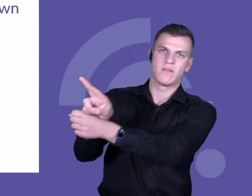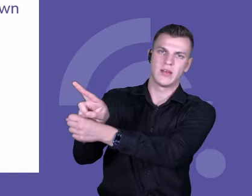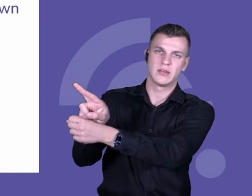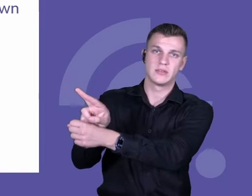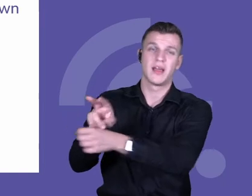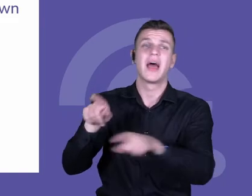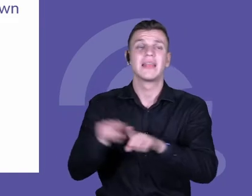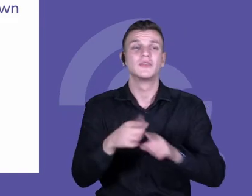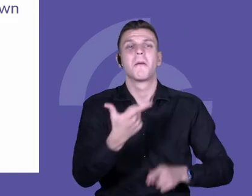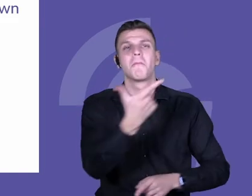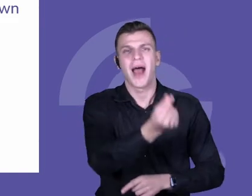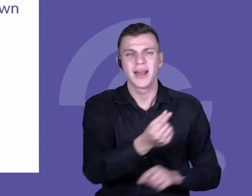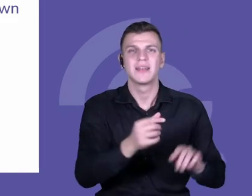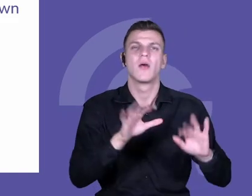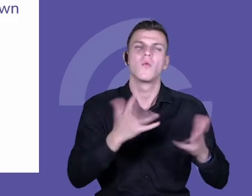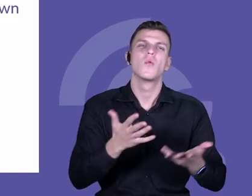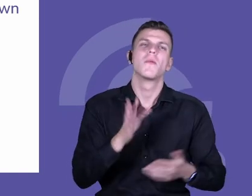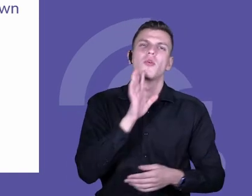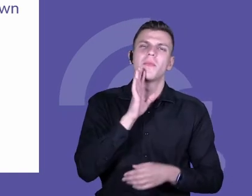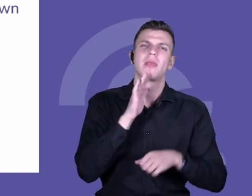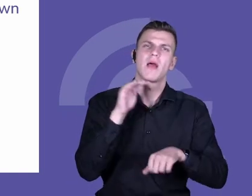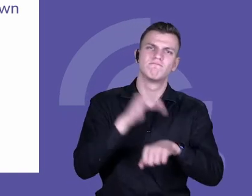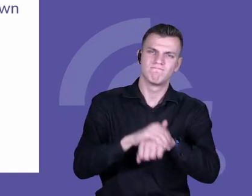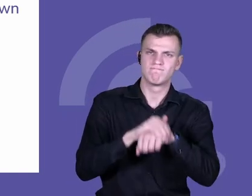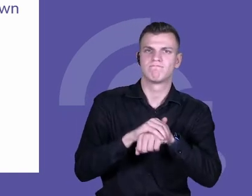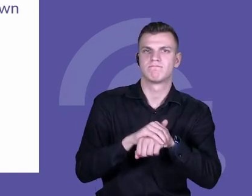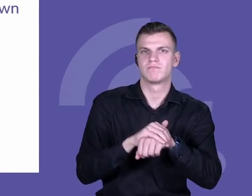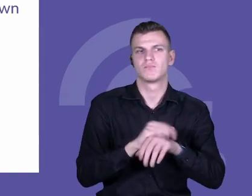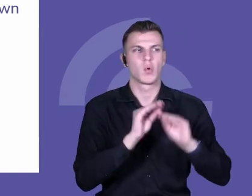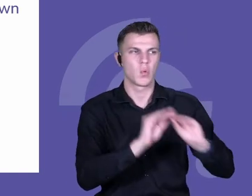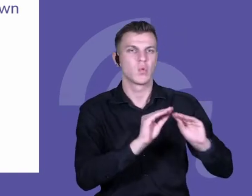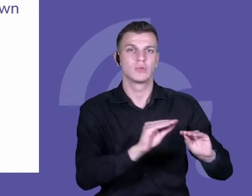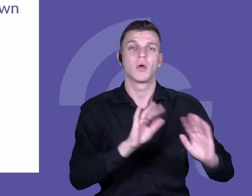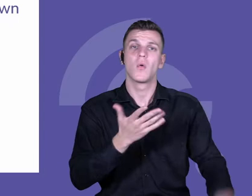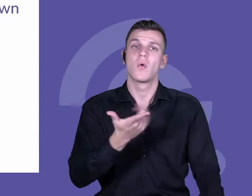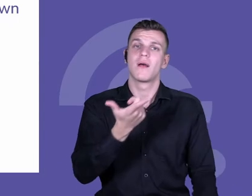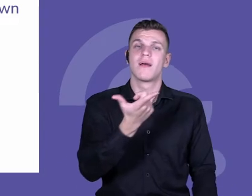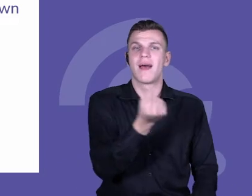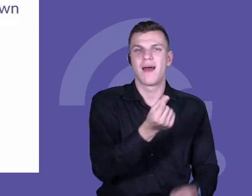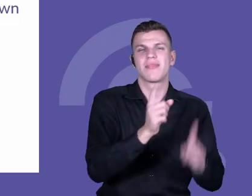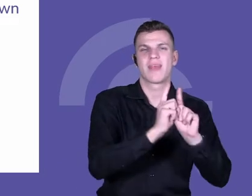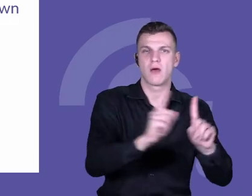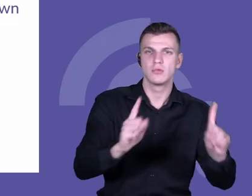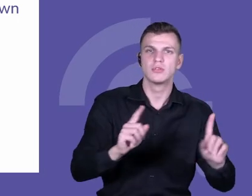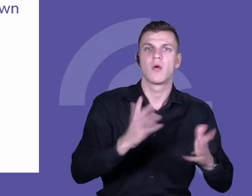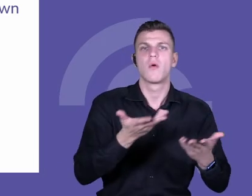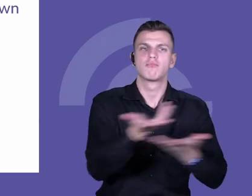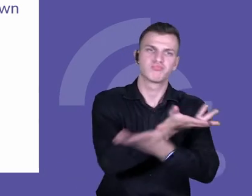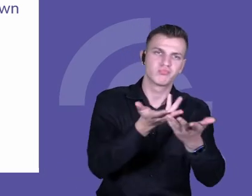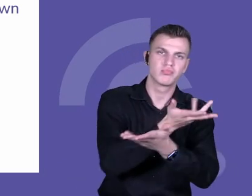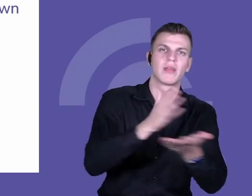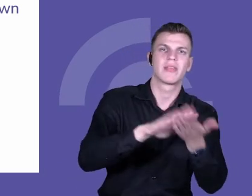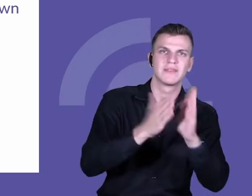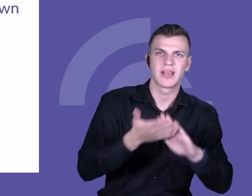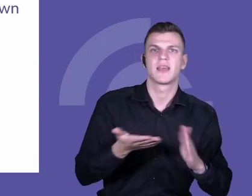koleżeński coaching, gdzie razem nauczyciele sobie udzielają feedback, informacje